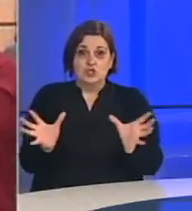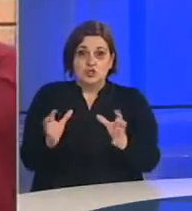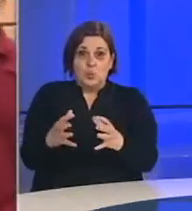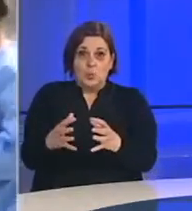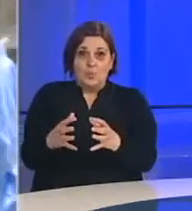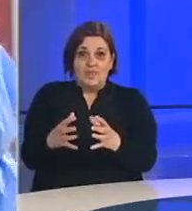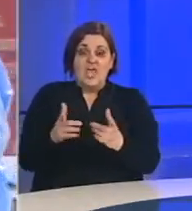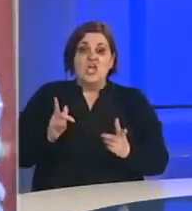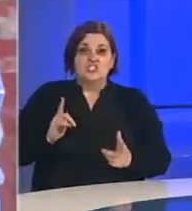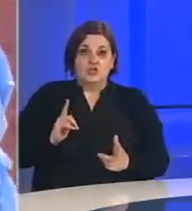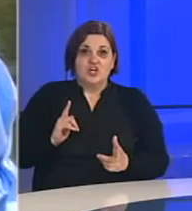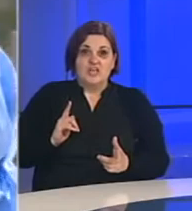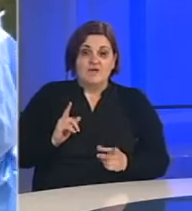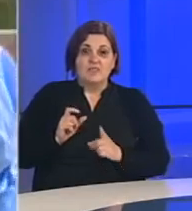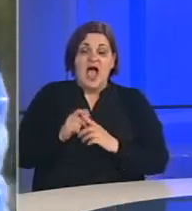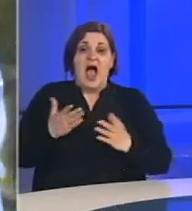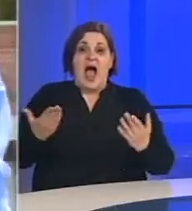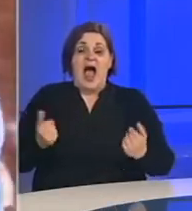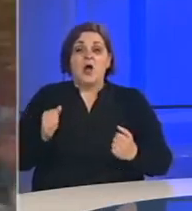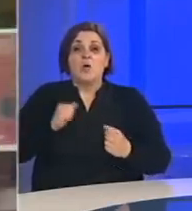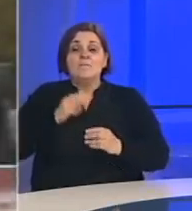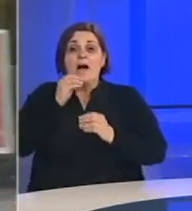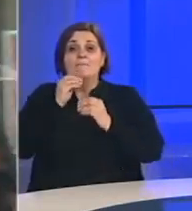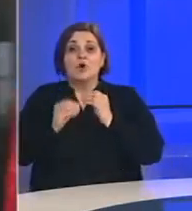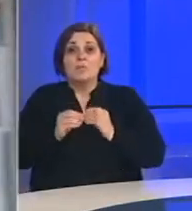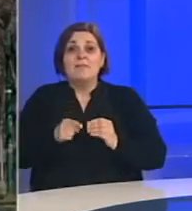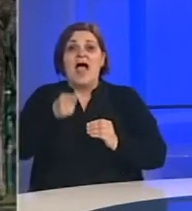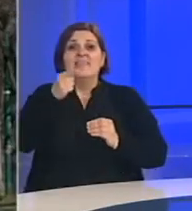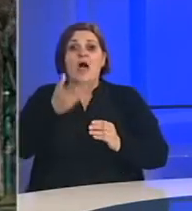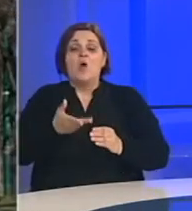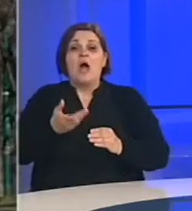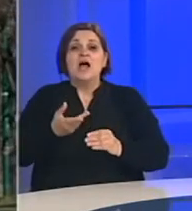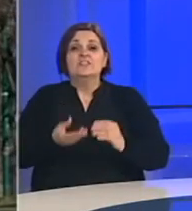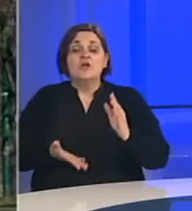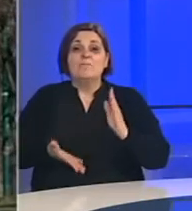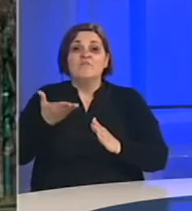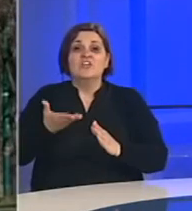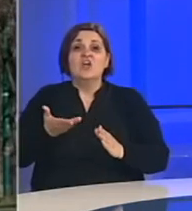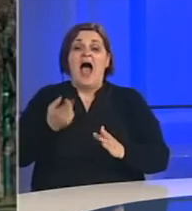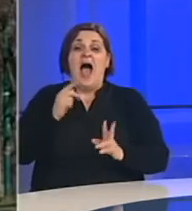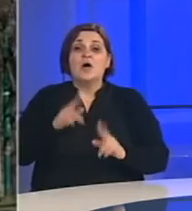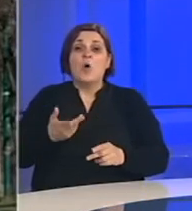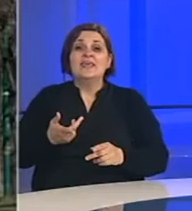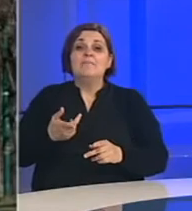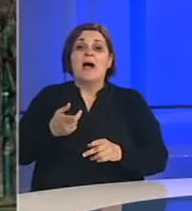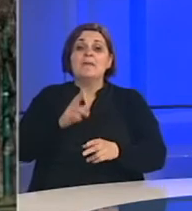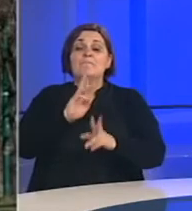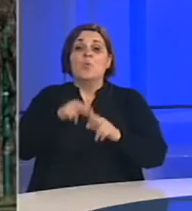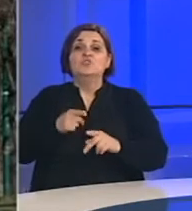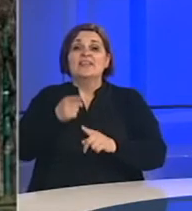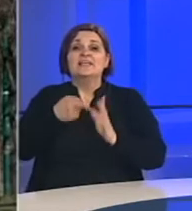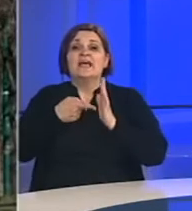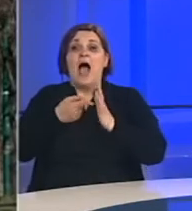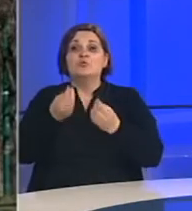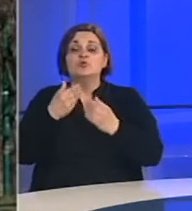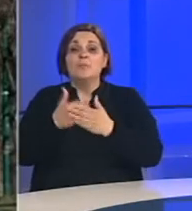zaočekivati je upravo da ako ima problema da oni još više eskaliraju, ako ima potencijala da se ti potencijali još više